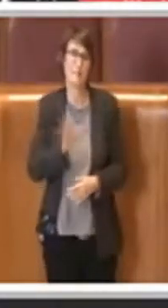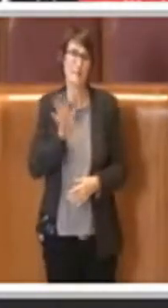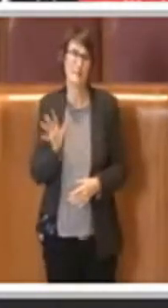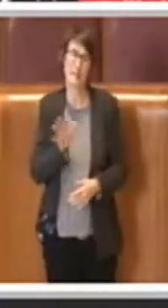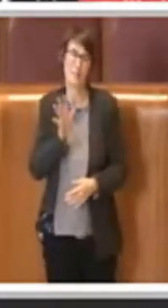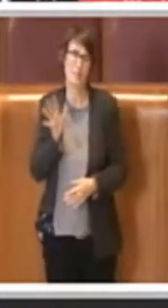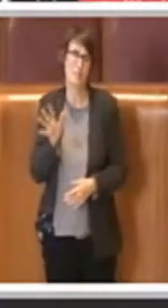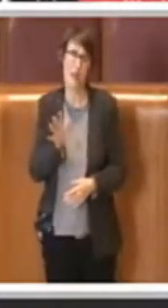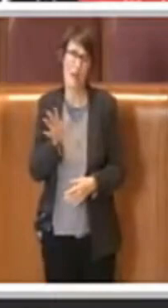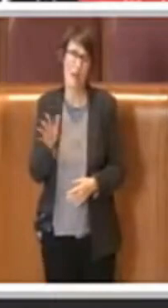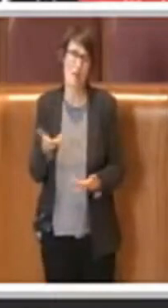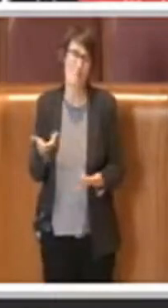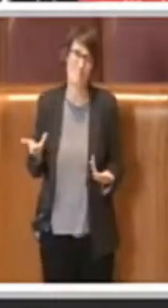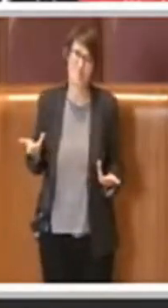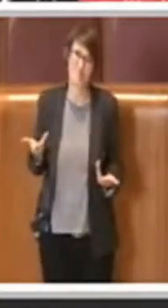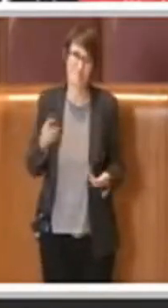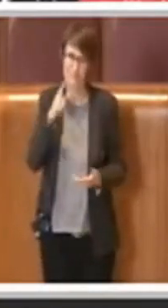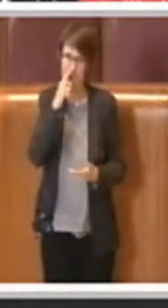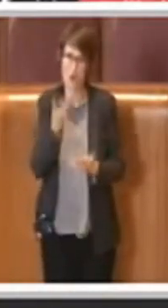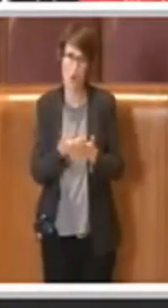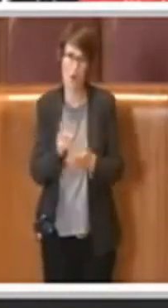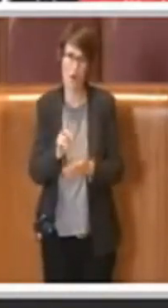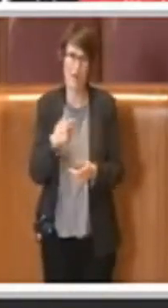inadeguato in questo momento. Grazie.